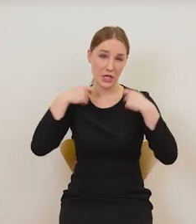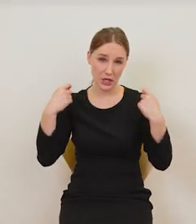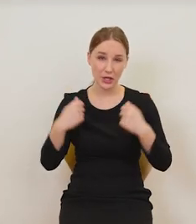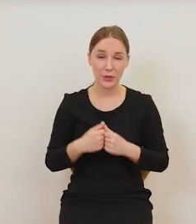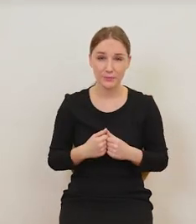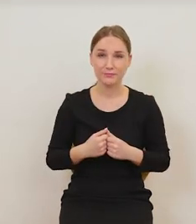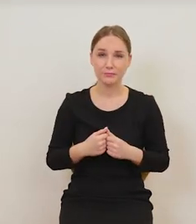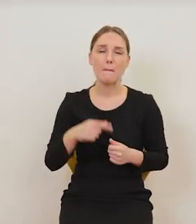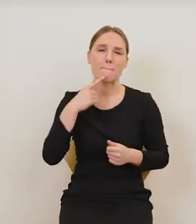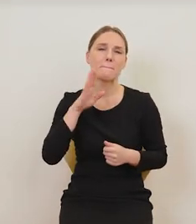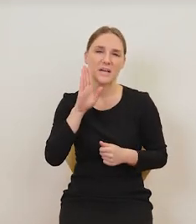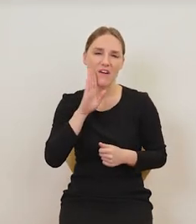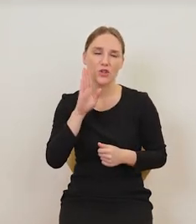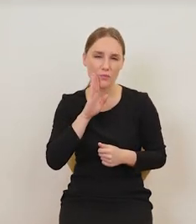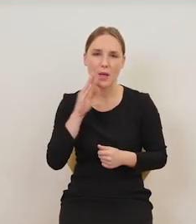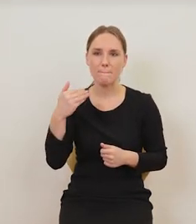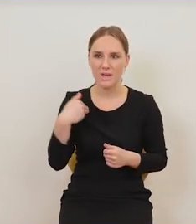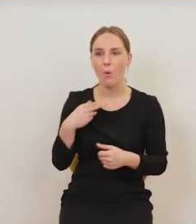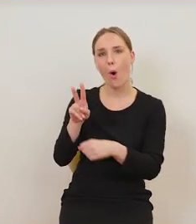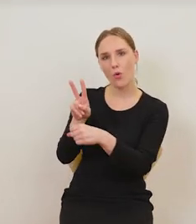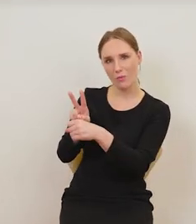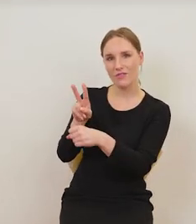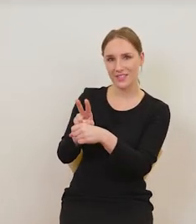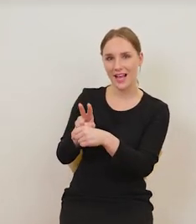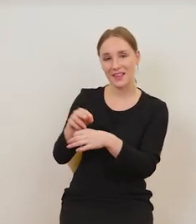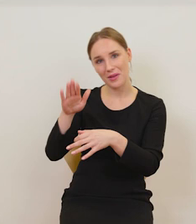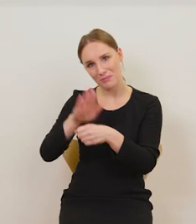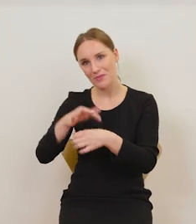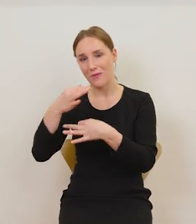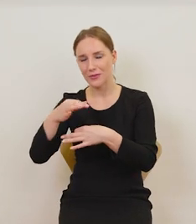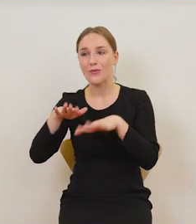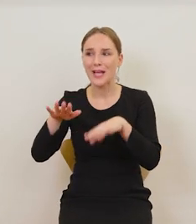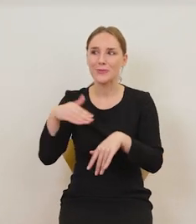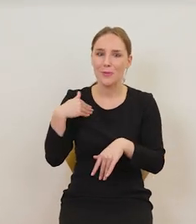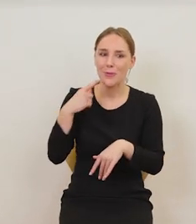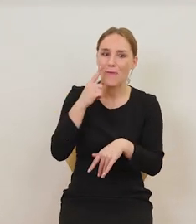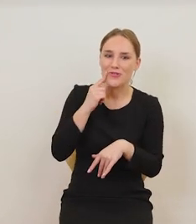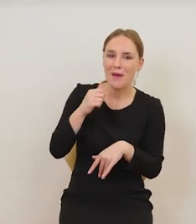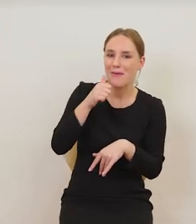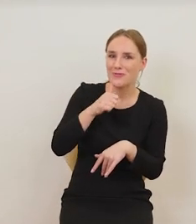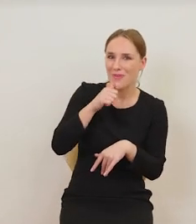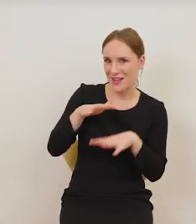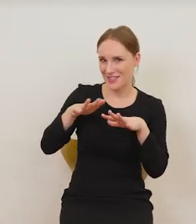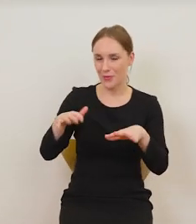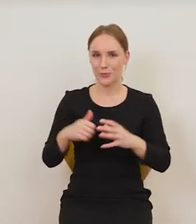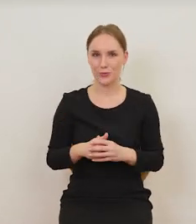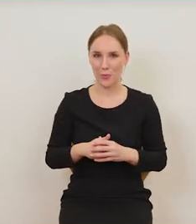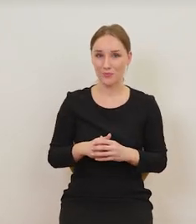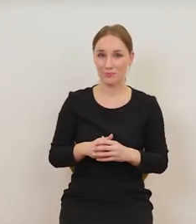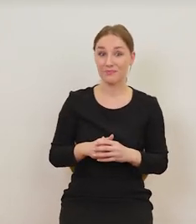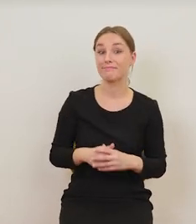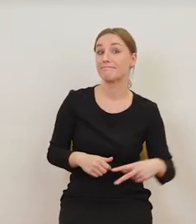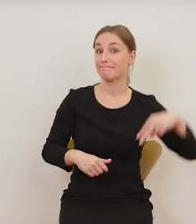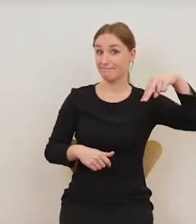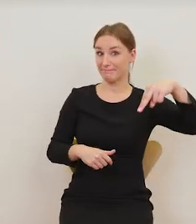się, czy zajmował się tym winem, za dużo zapewne spróbował. I nad nim stojący